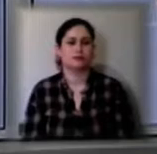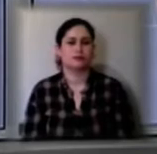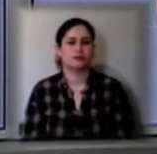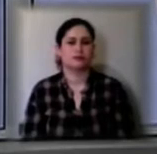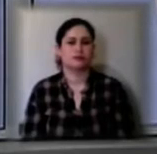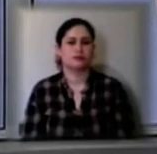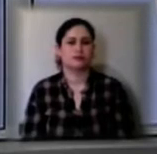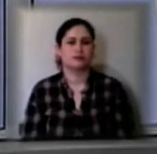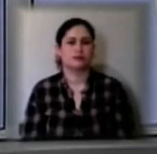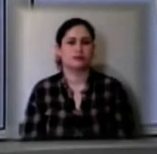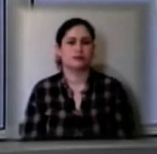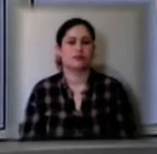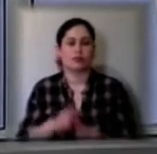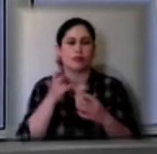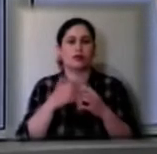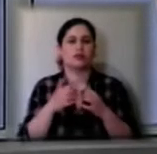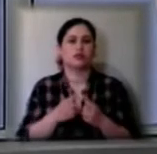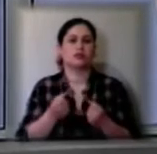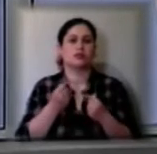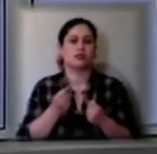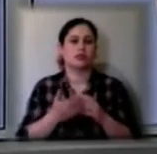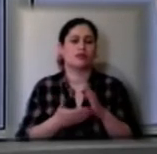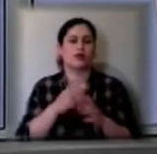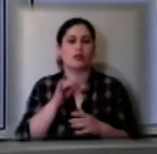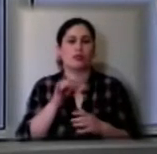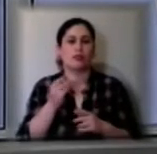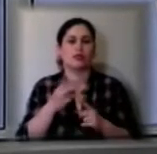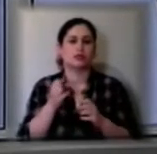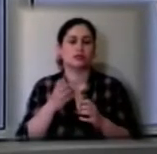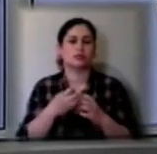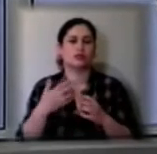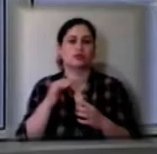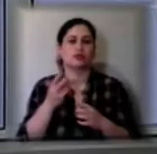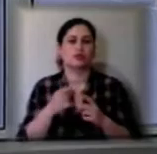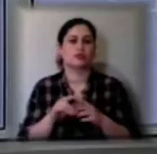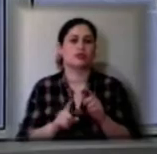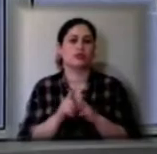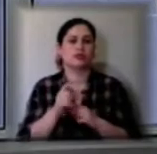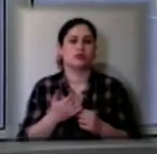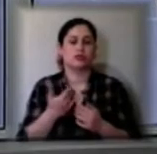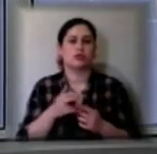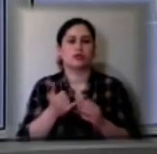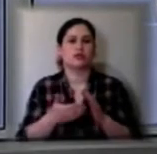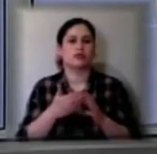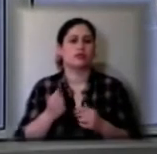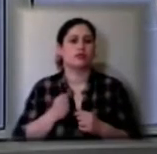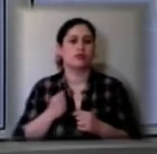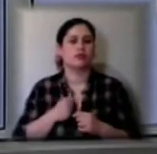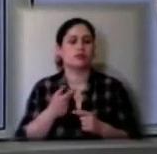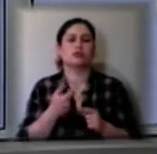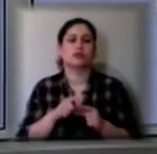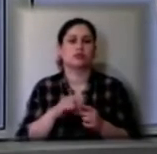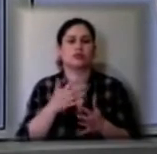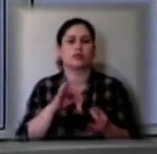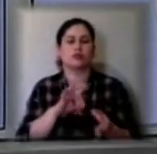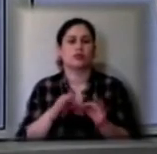На Херсонщині триває призовна кампанія. З 15 червня розпочинається відправка строковиків до війська. Більше подробиць в